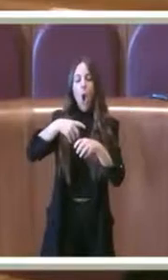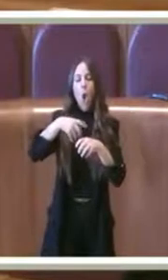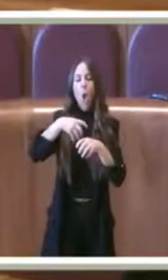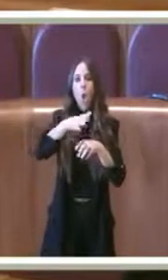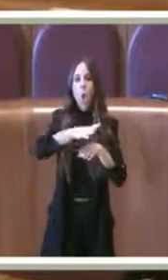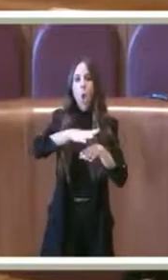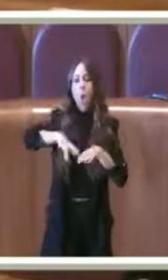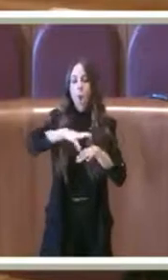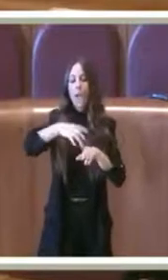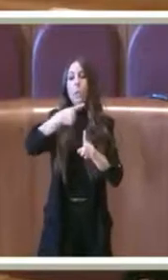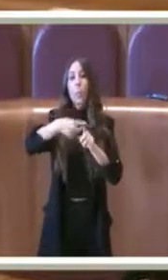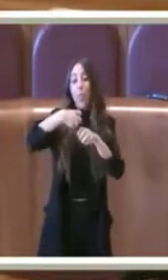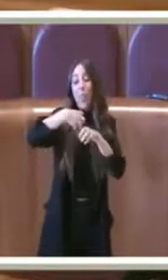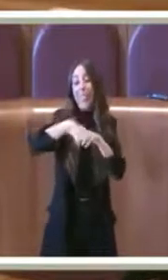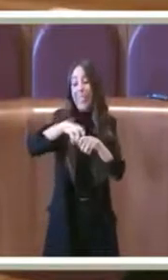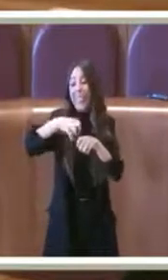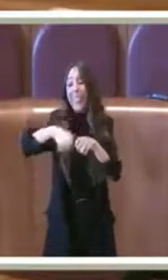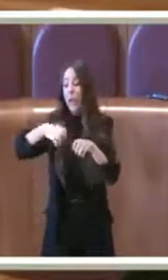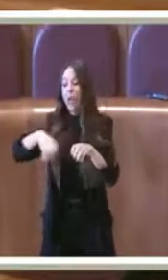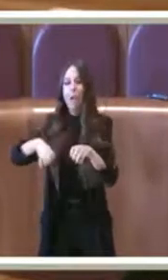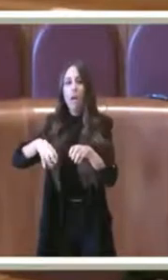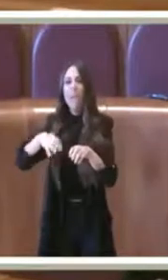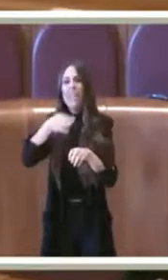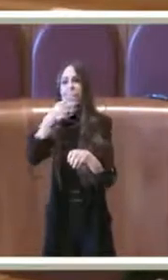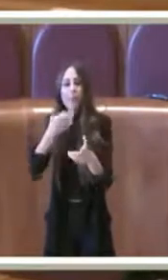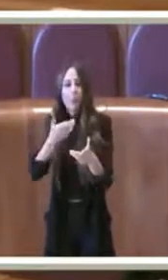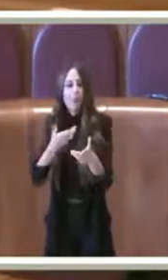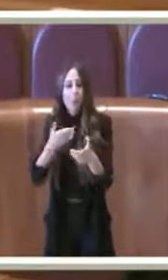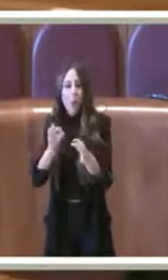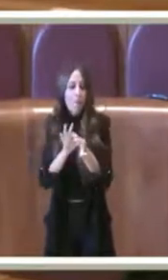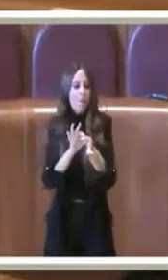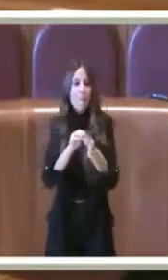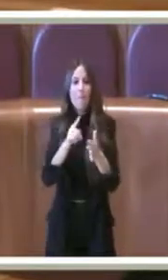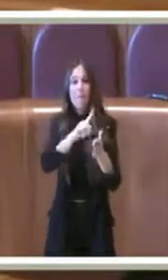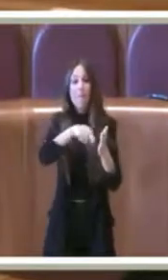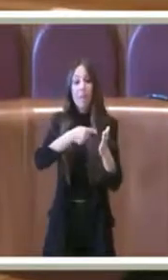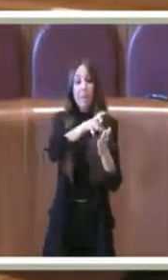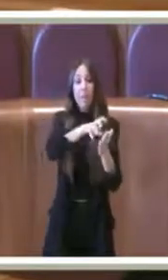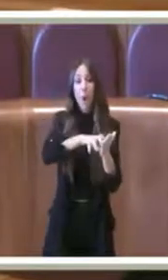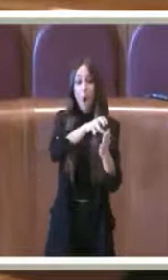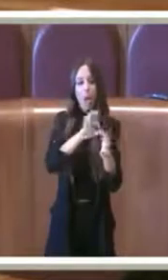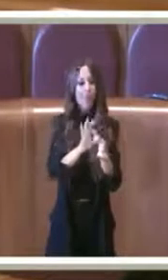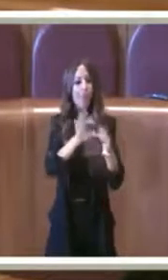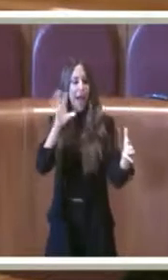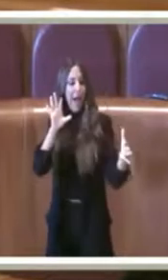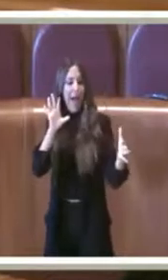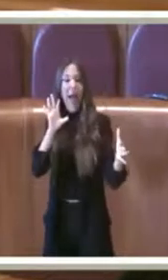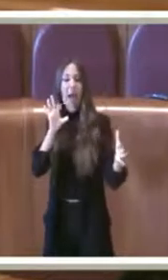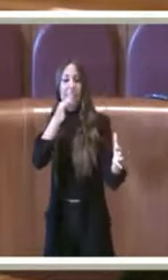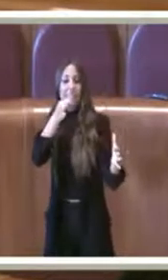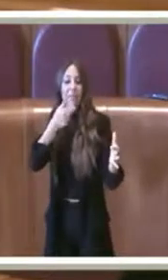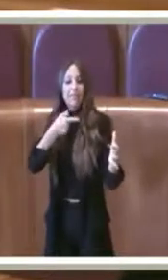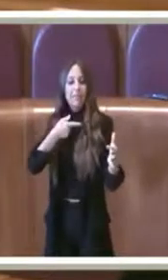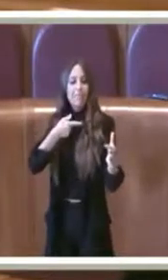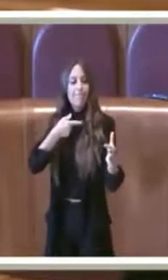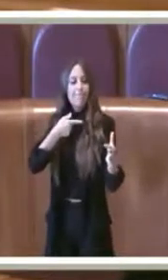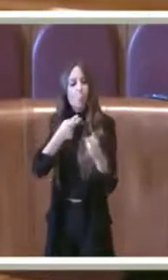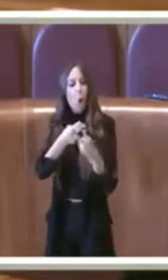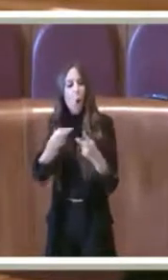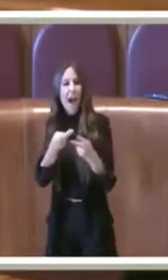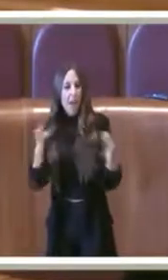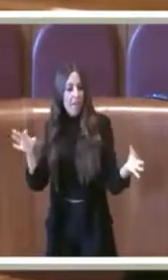delocalizzazioni, che non ci azzecca niente con il primo. Quindi il tentativo di portare un nesso fra queste due cose